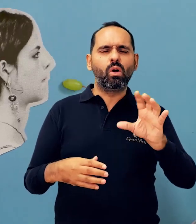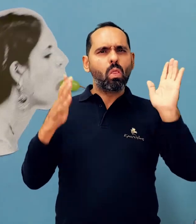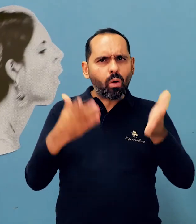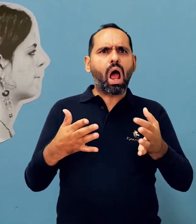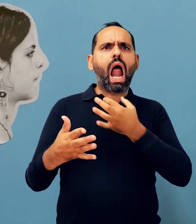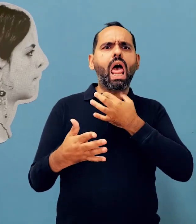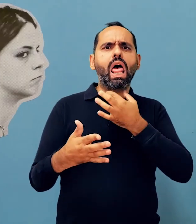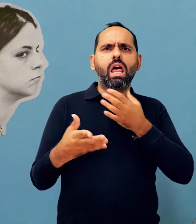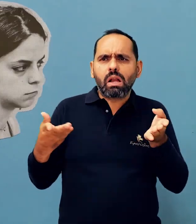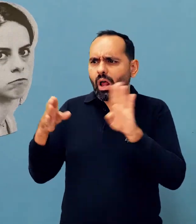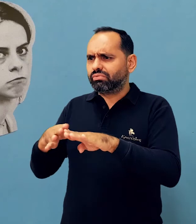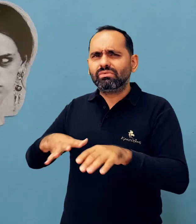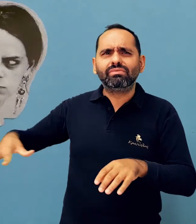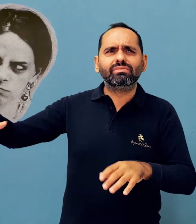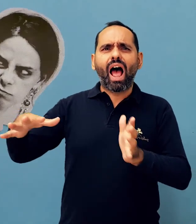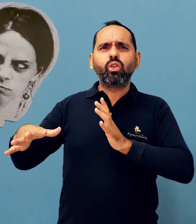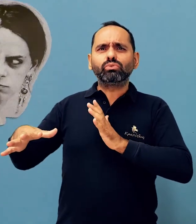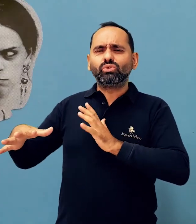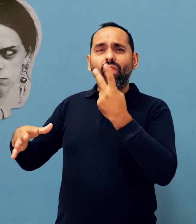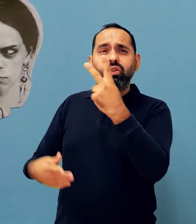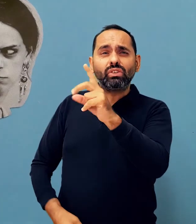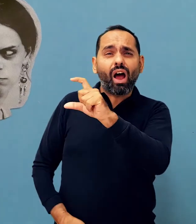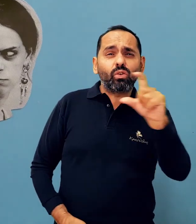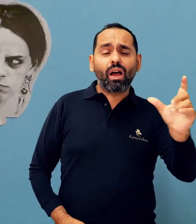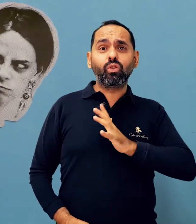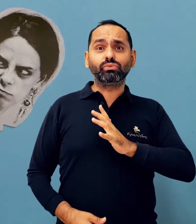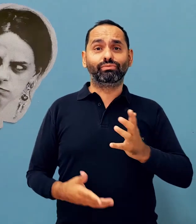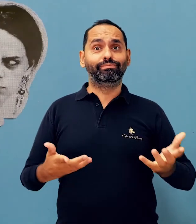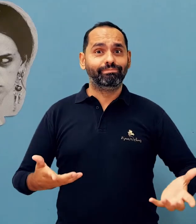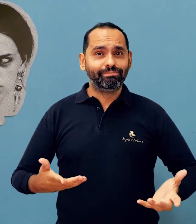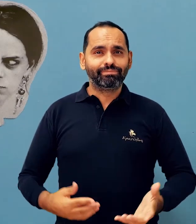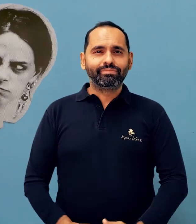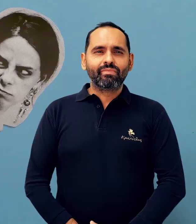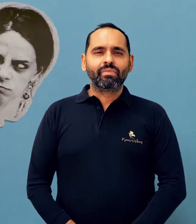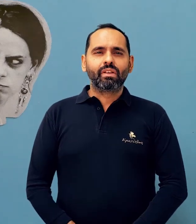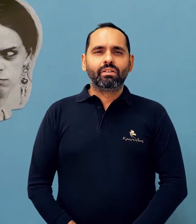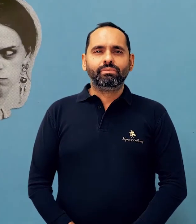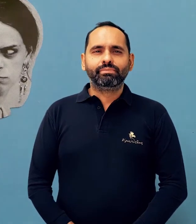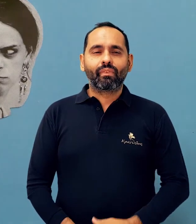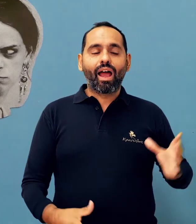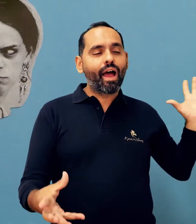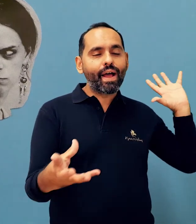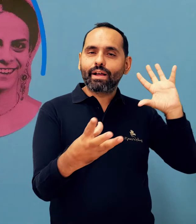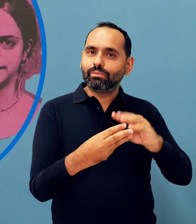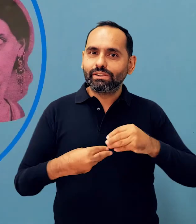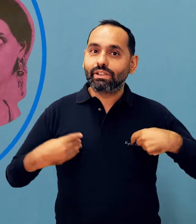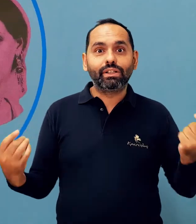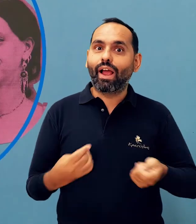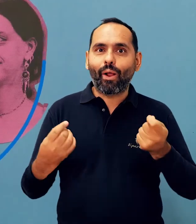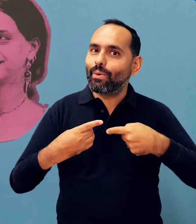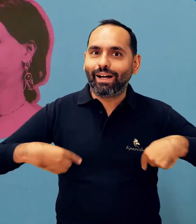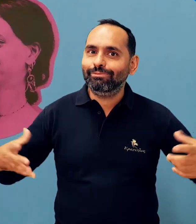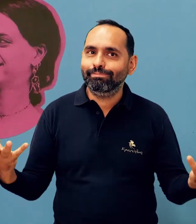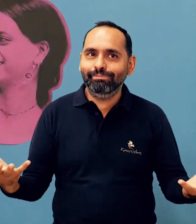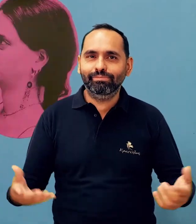σπαταλάμε στην Ευρώπη θα μπορούσαν να καλύψουν τις διατροφικές ανάγκες 200 εκατομμυρίων ανθρώπων. Εμείς